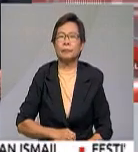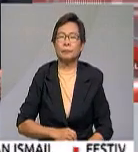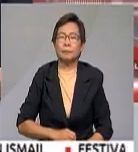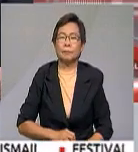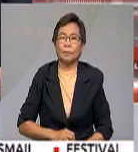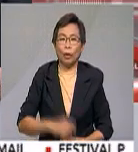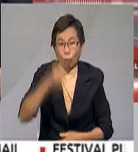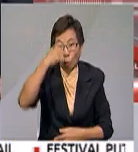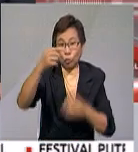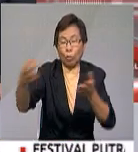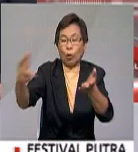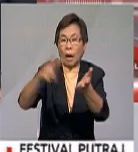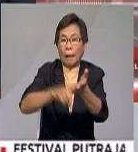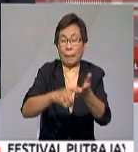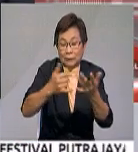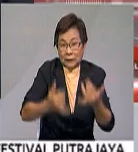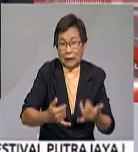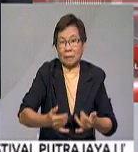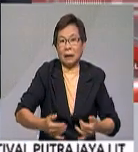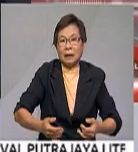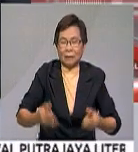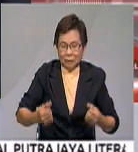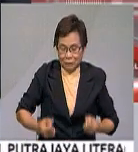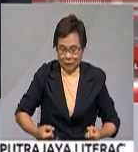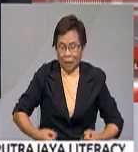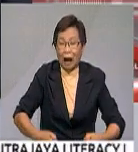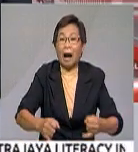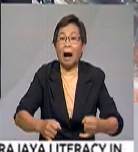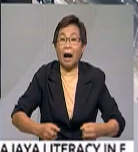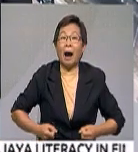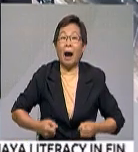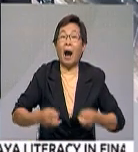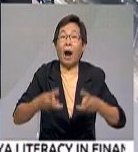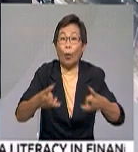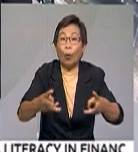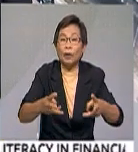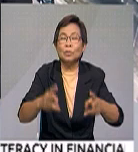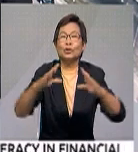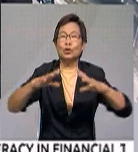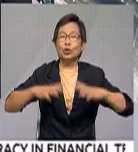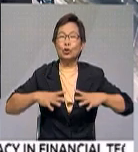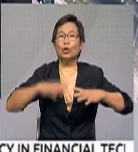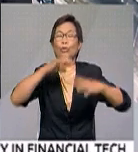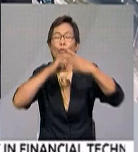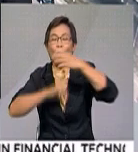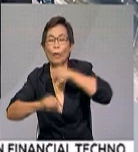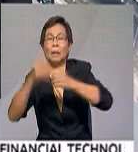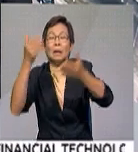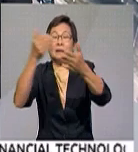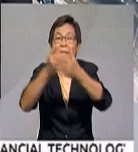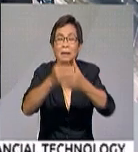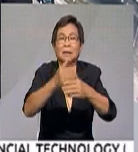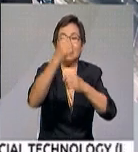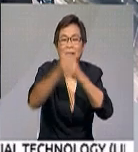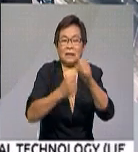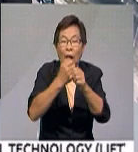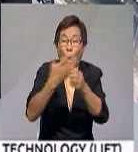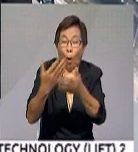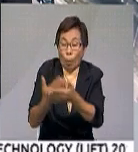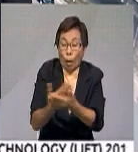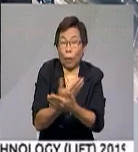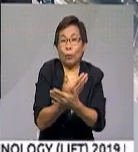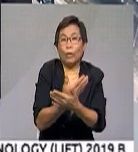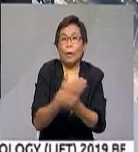Baik saudara, untuk laporan semasa lalu lintas di Leboh Raya Utama sepenuh cuti perayaan, Krismas dan menjelang tahun baru, kita bersama